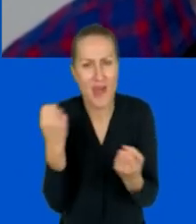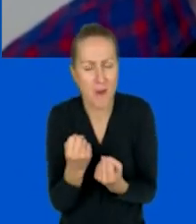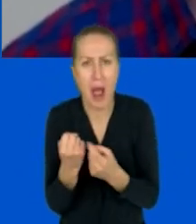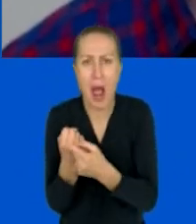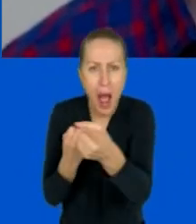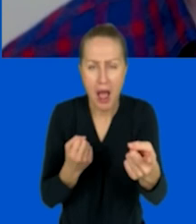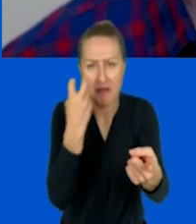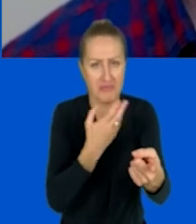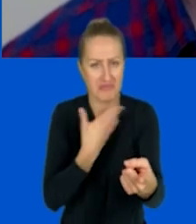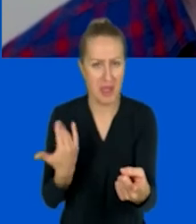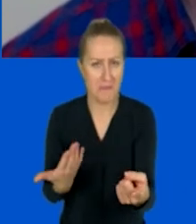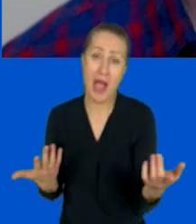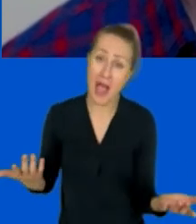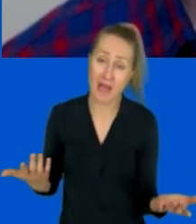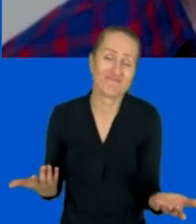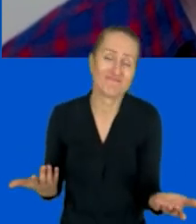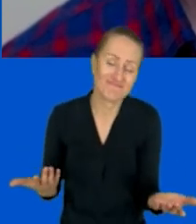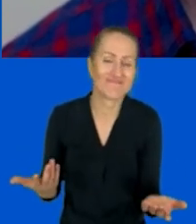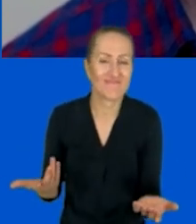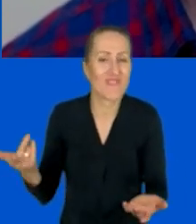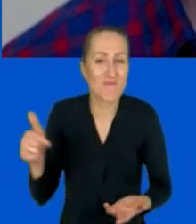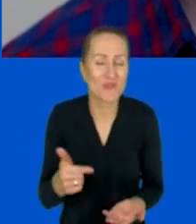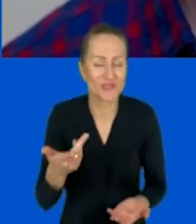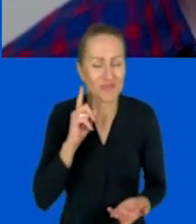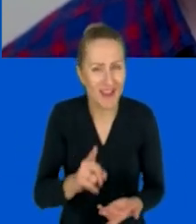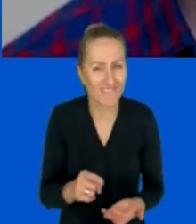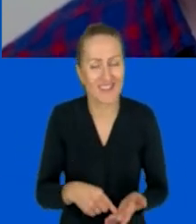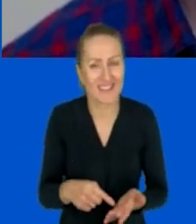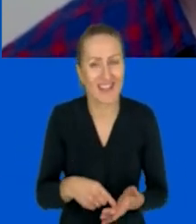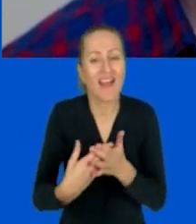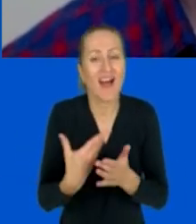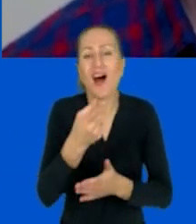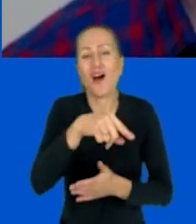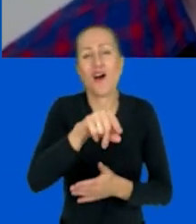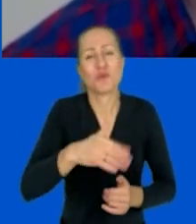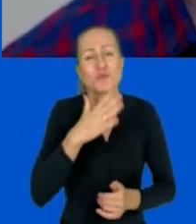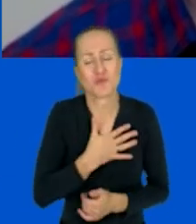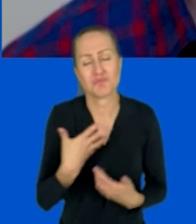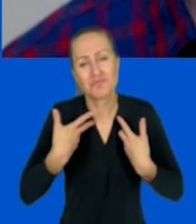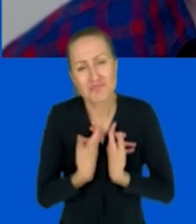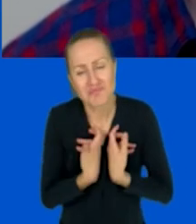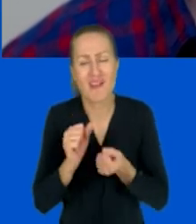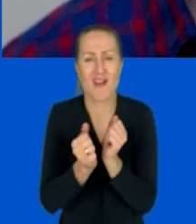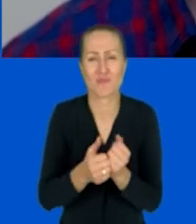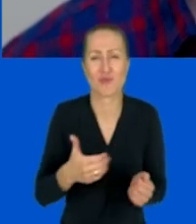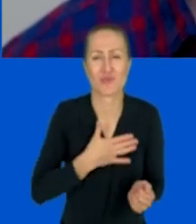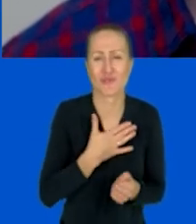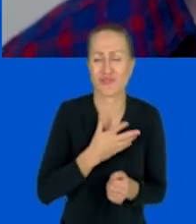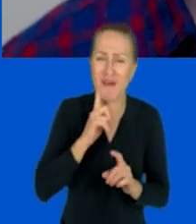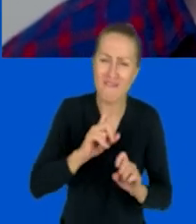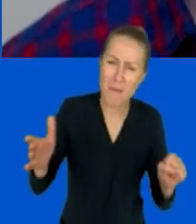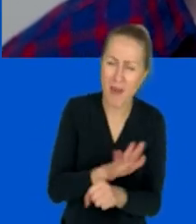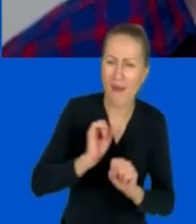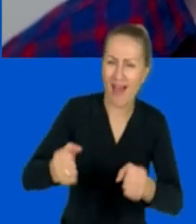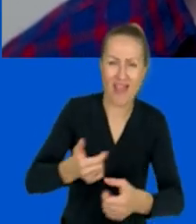niekoniecznie tak jest. Dlatego, znaczy niekoniecznie tak jest dla tej drugiej strony. Ta druga strona może być zmęczona, może nie być